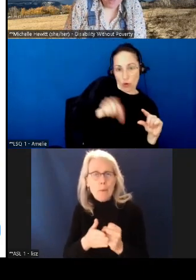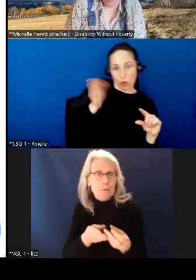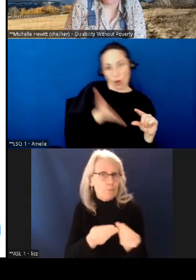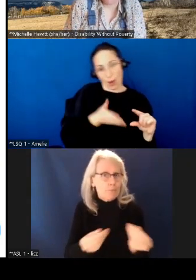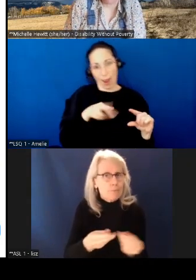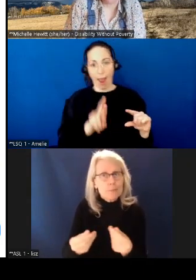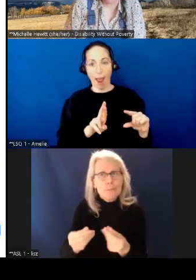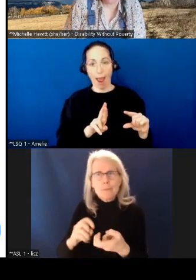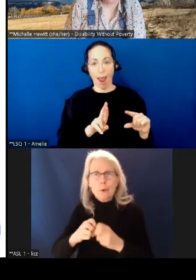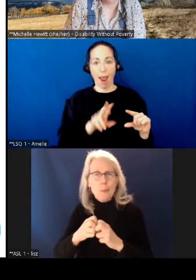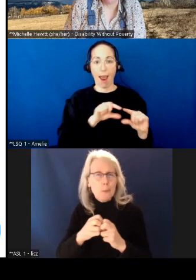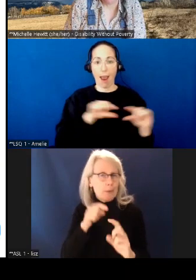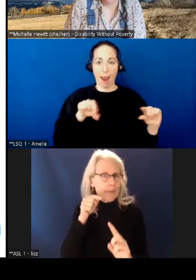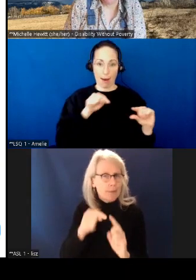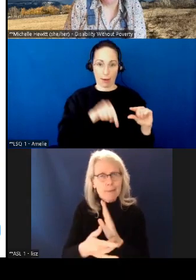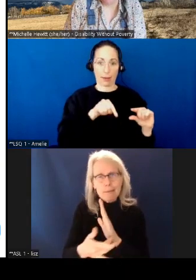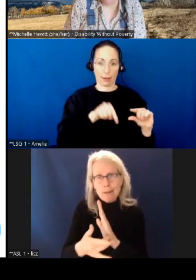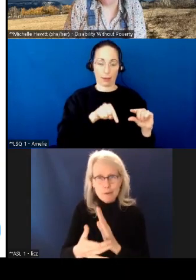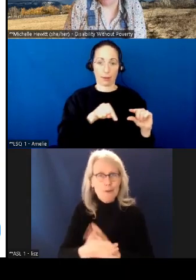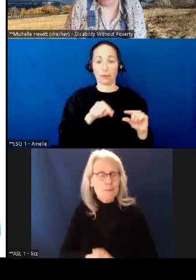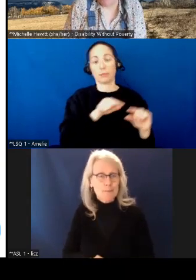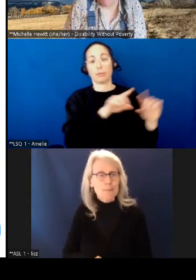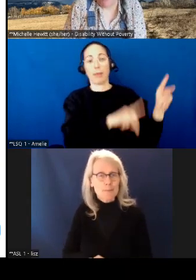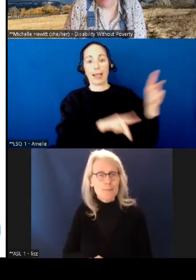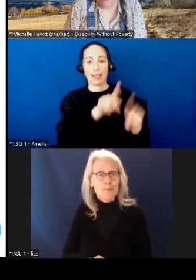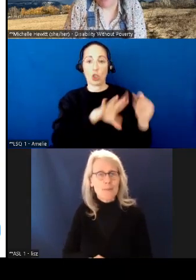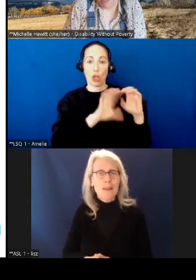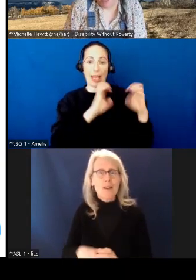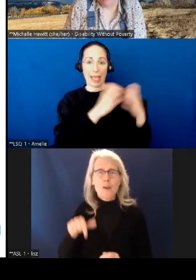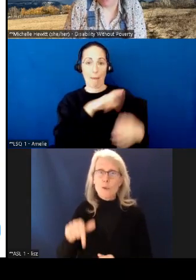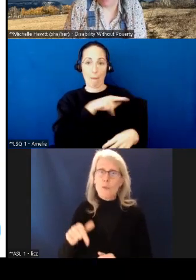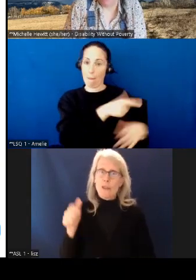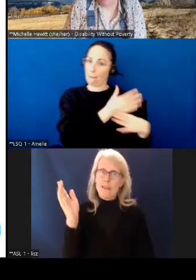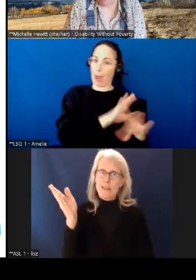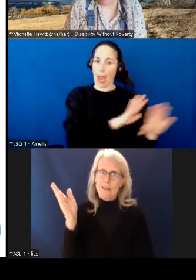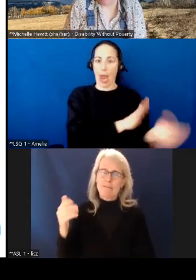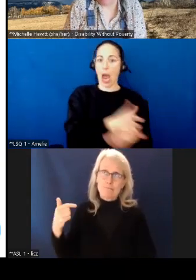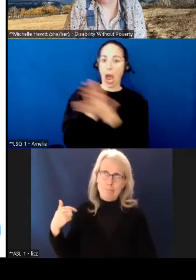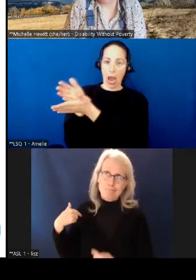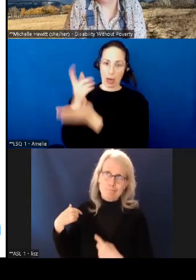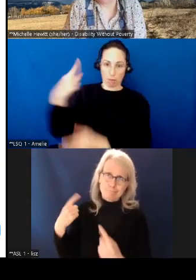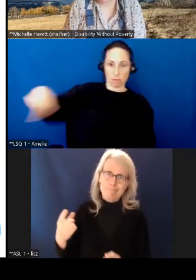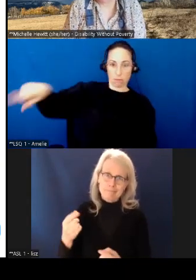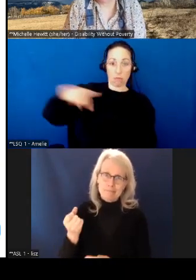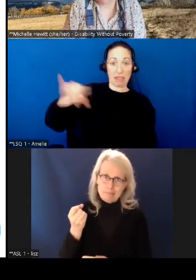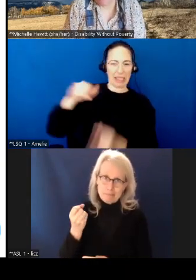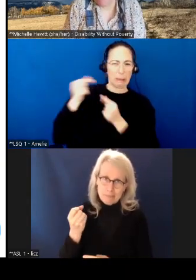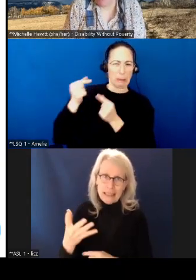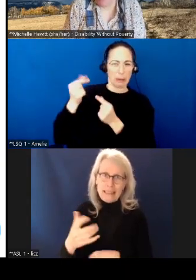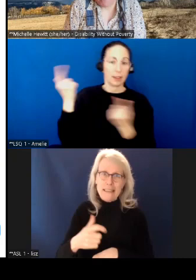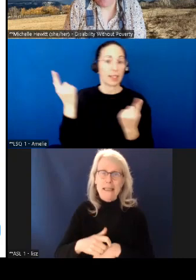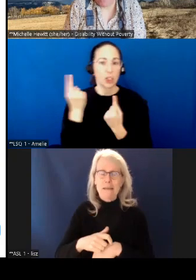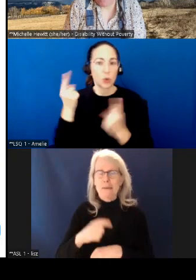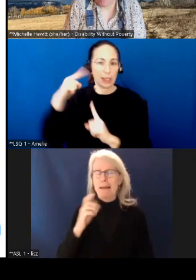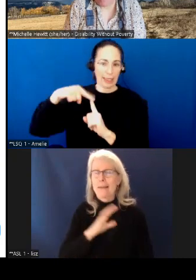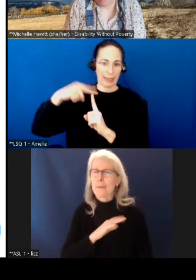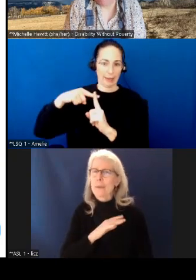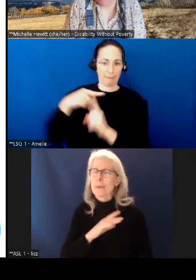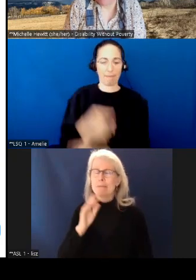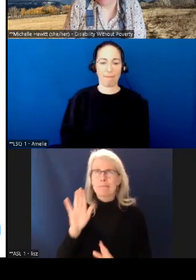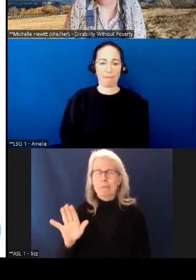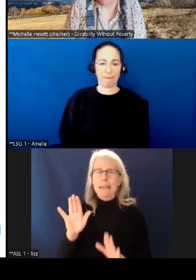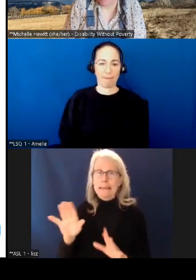&R. Les membres de notre équipe, pardon, sont à votre disposition pour vous aider en cas de difficulté technique.